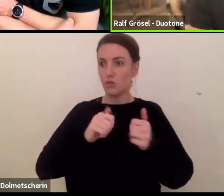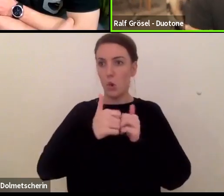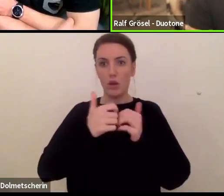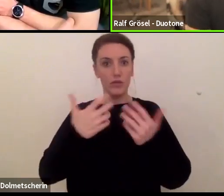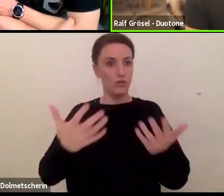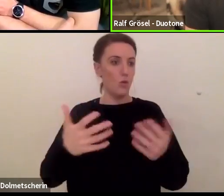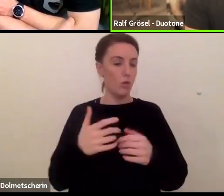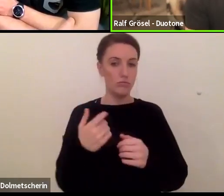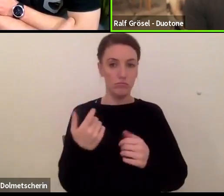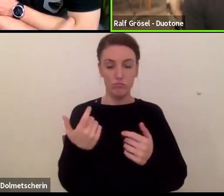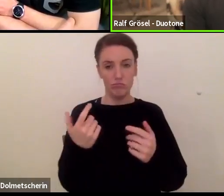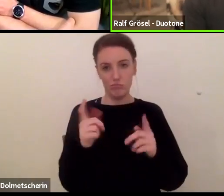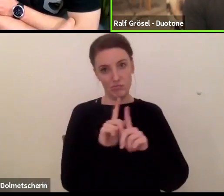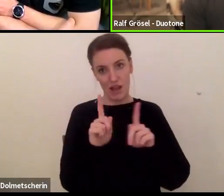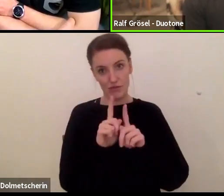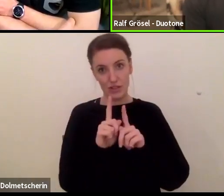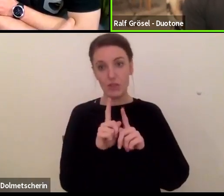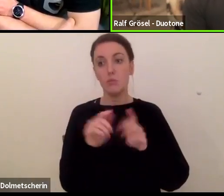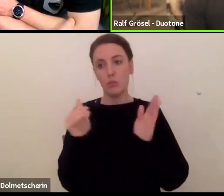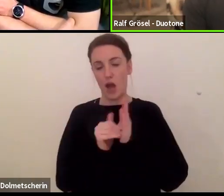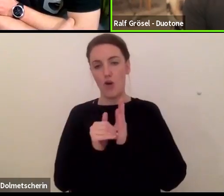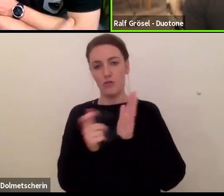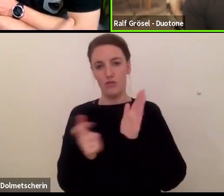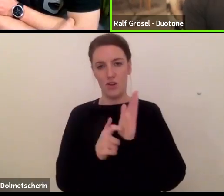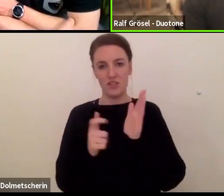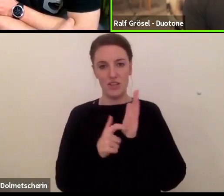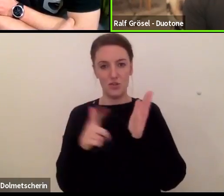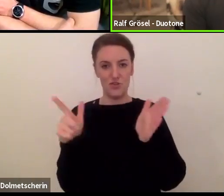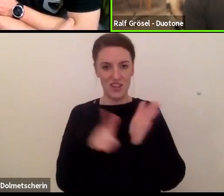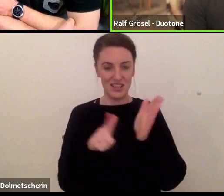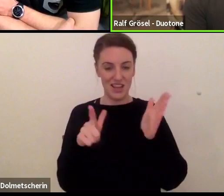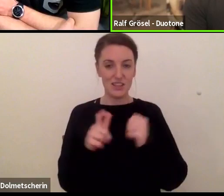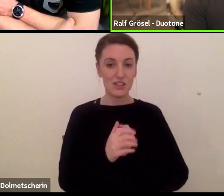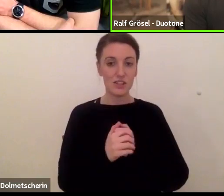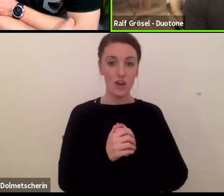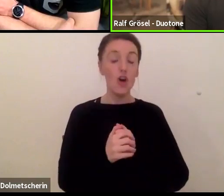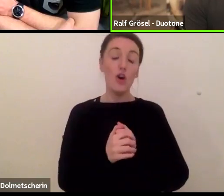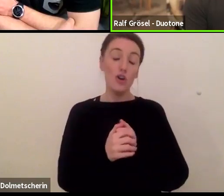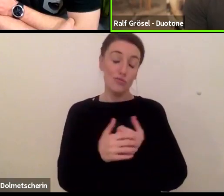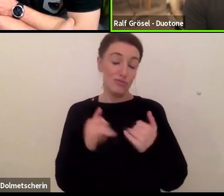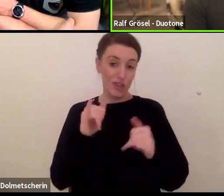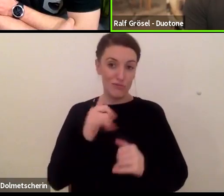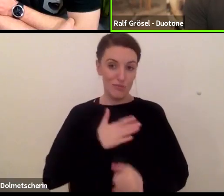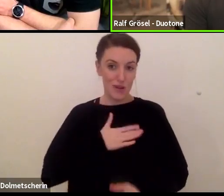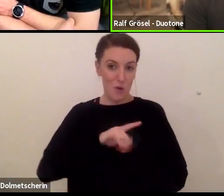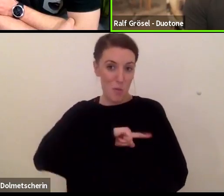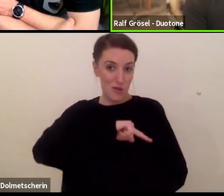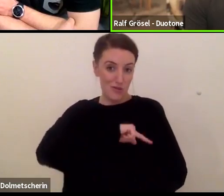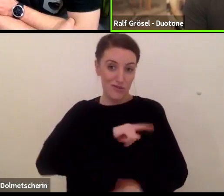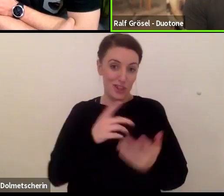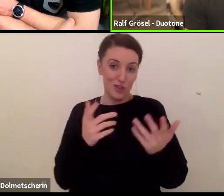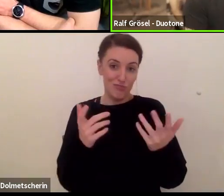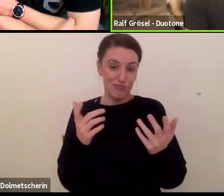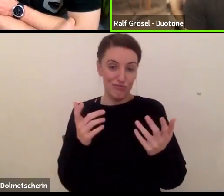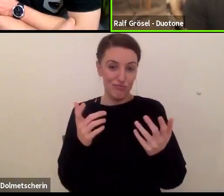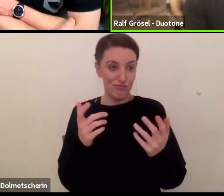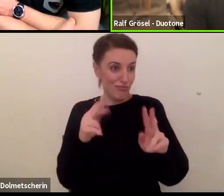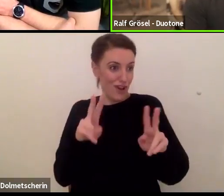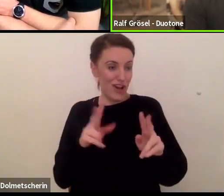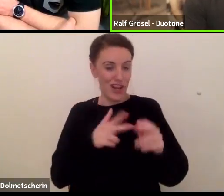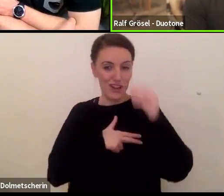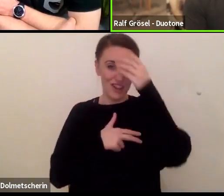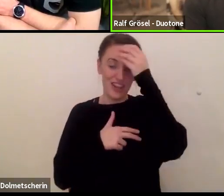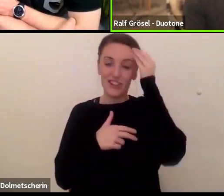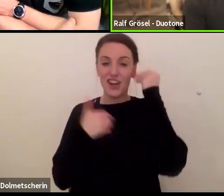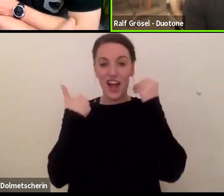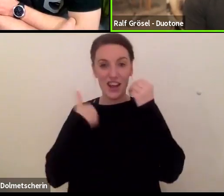Rennlizenz hast. Und ja, das ist, das ist mein Hobby. Also tatsächlich, auf der einen Seite natürlich